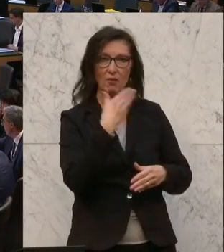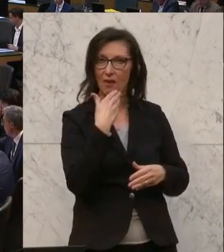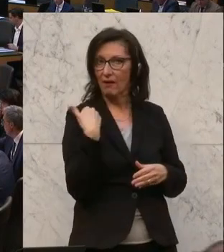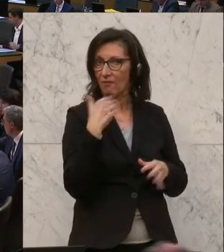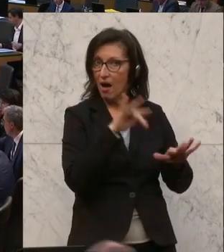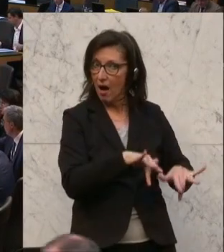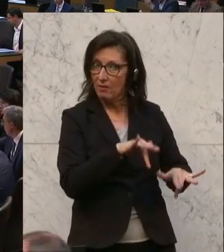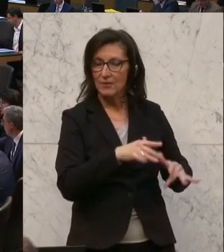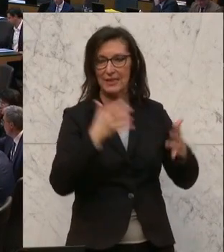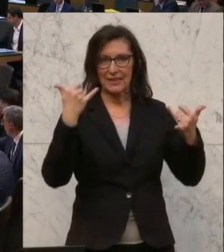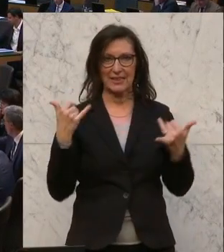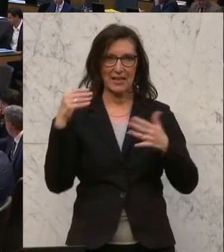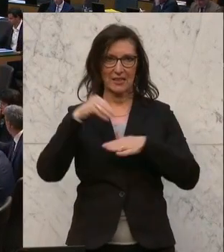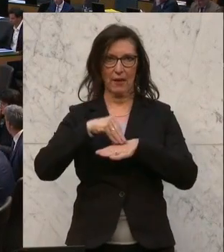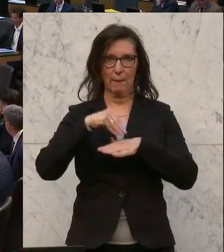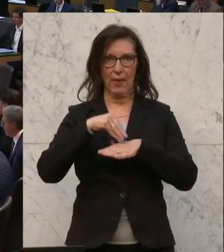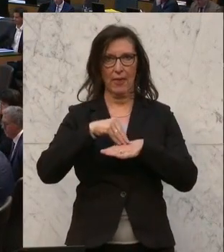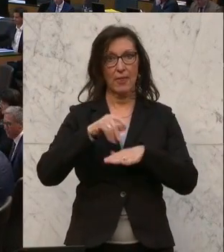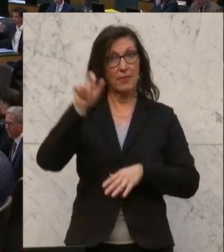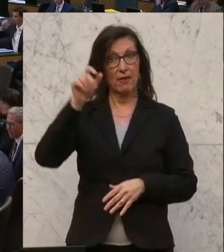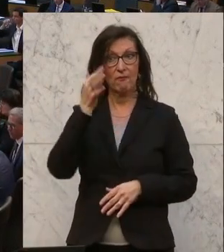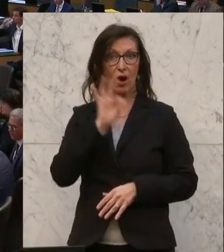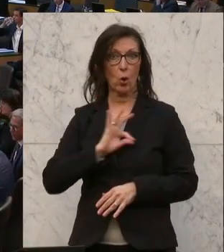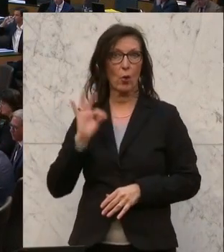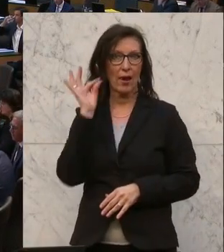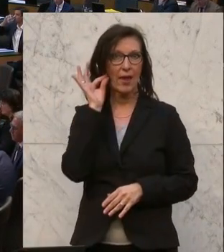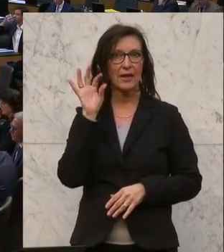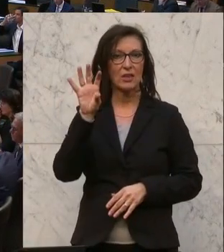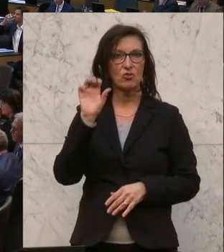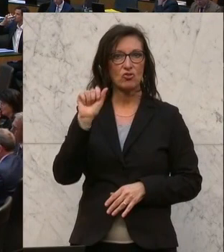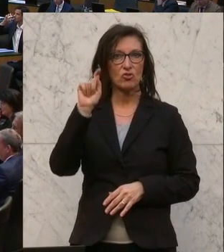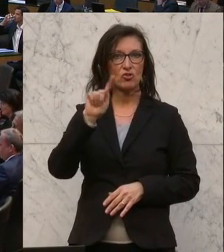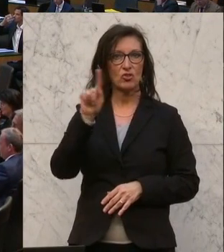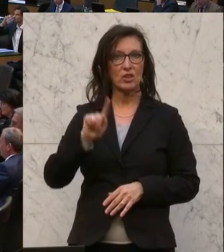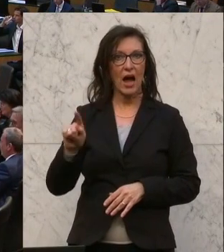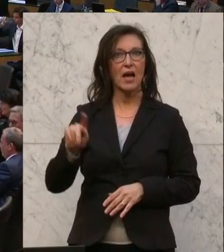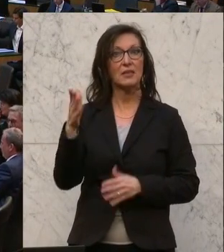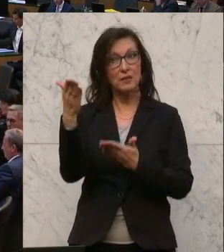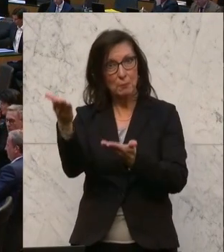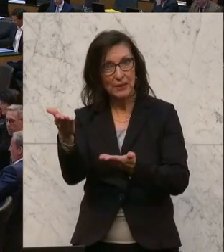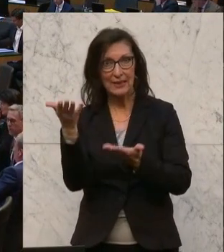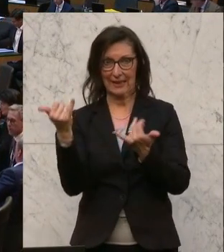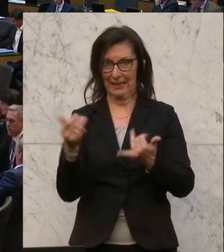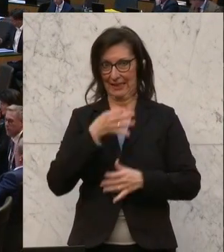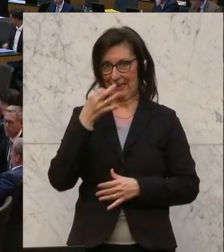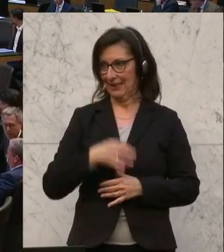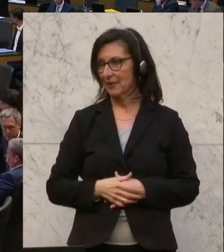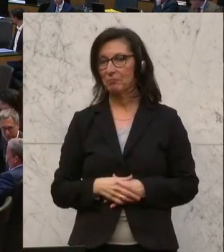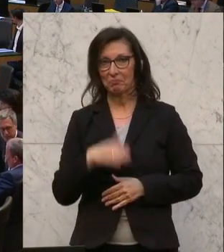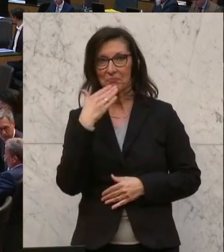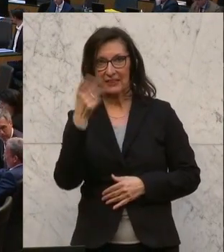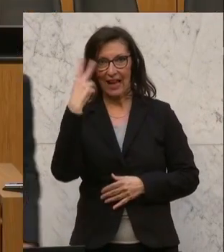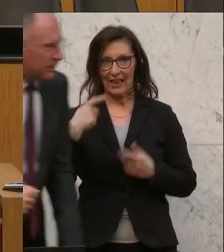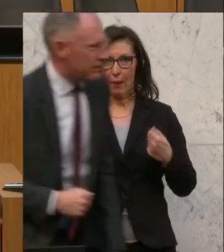Und zu Wort gemeldet hat sich die Frau Kollegin Schatz. Bitte, Frau Abgeordnete, Sie sind am gut. SPÖ-Abgeordnete